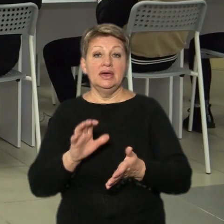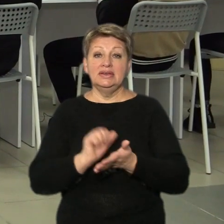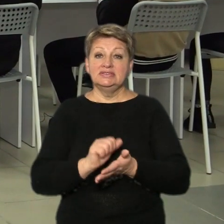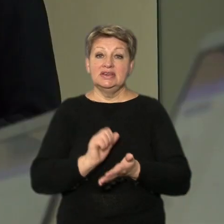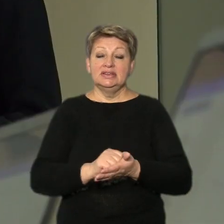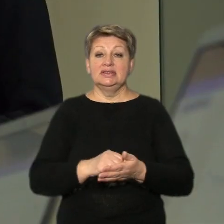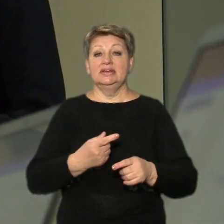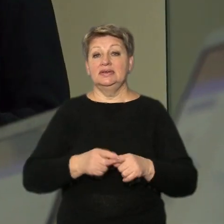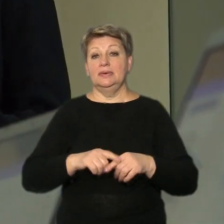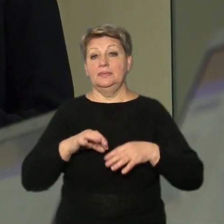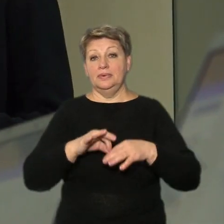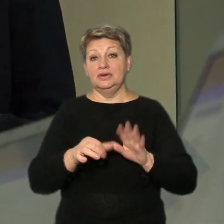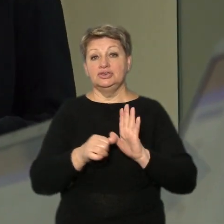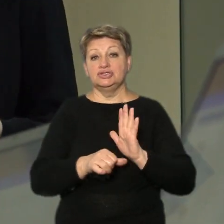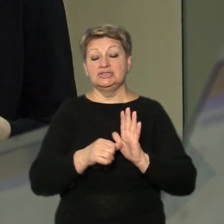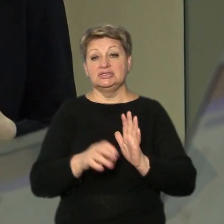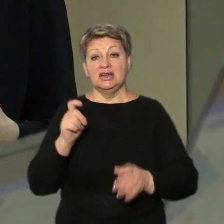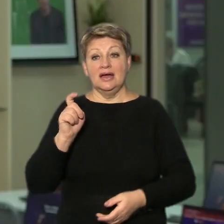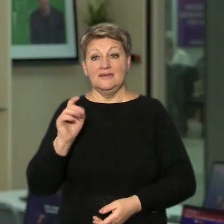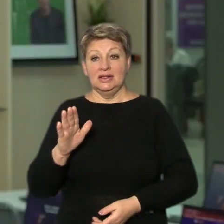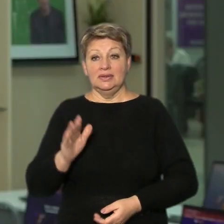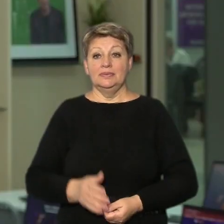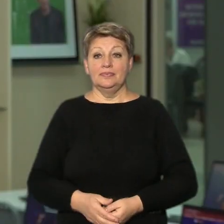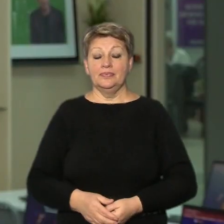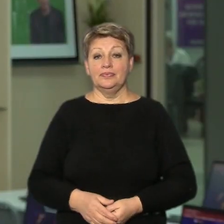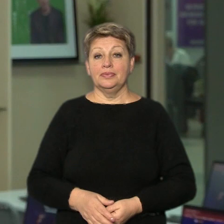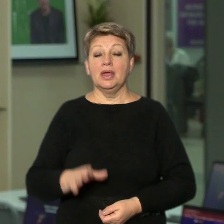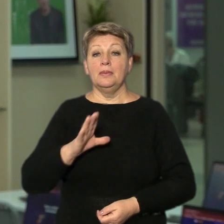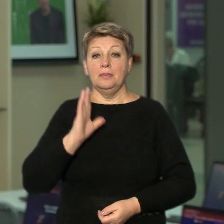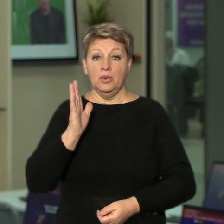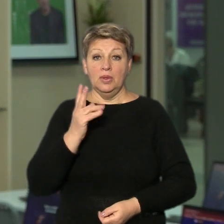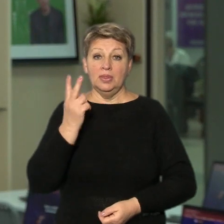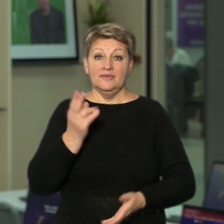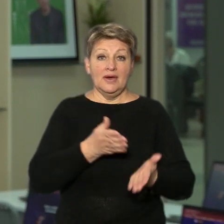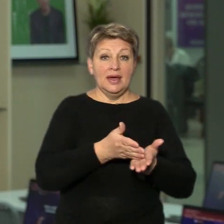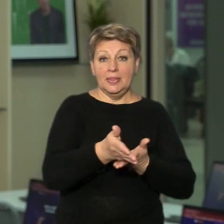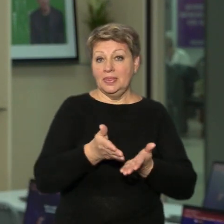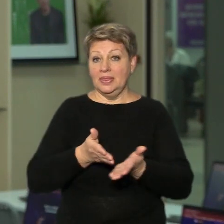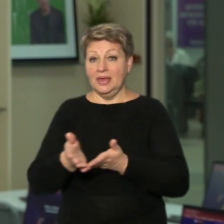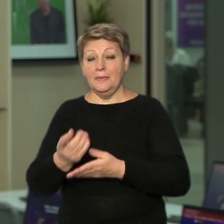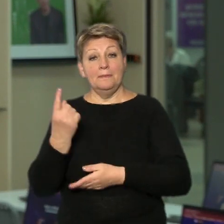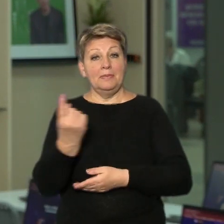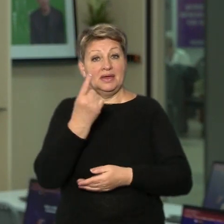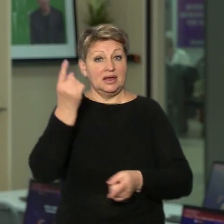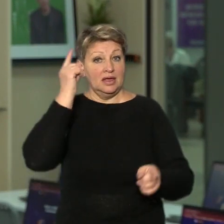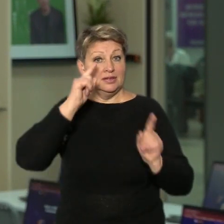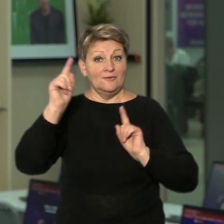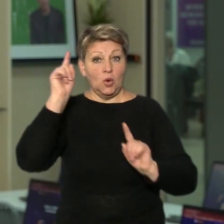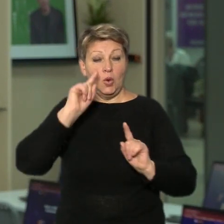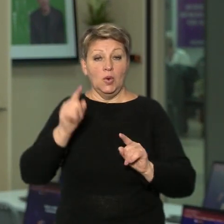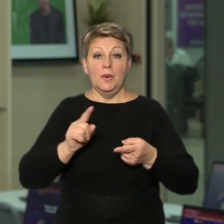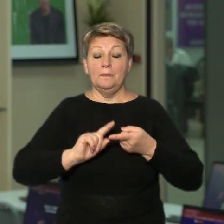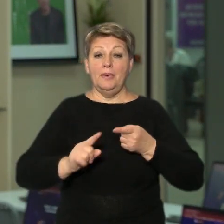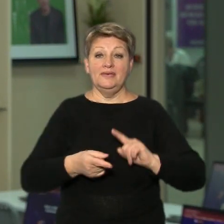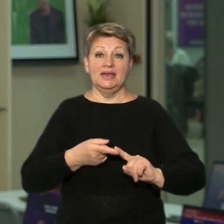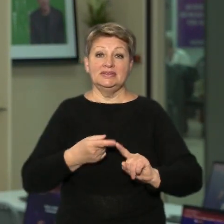60 хвилин, говорить викладач Вадим Федонюк. Буде два напрямки. Перший такий більш творчий, пов'язаний